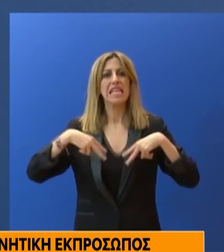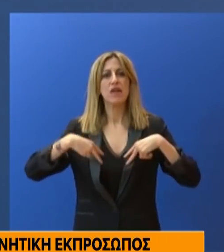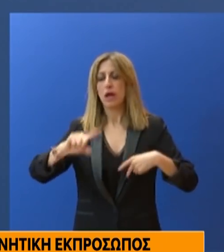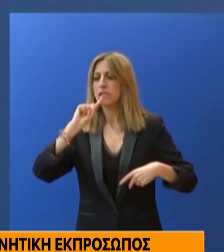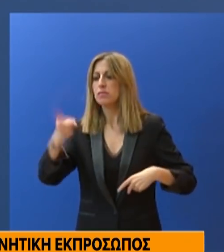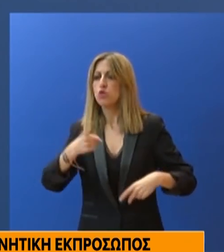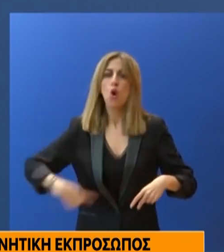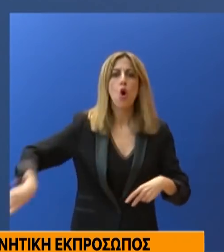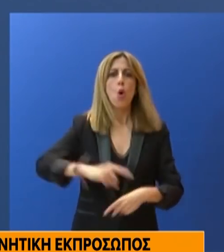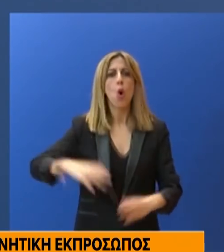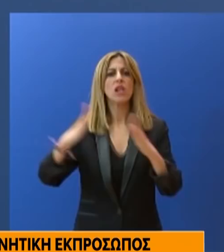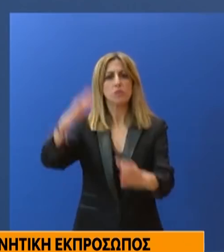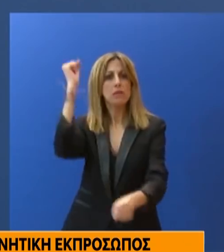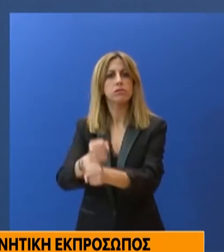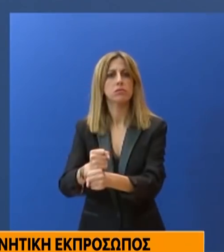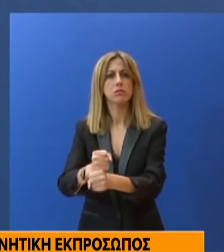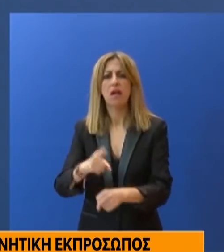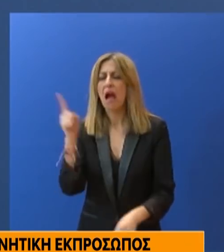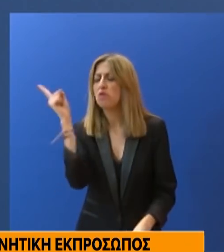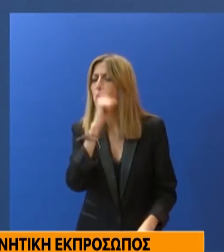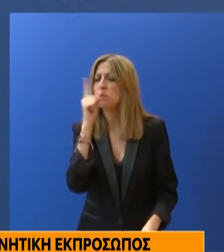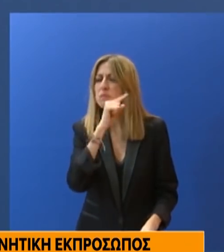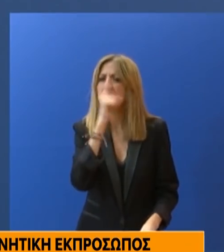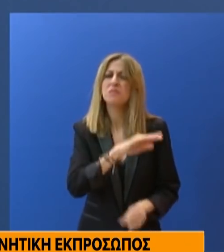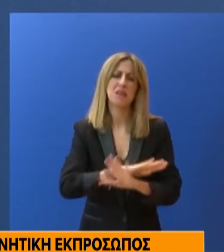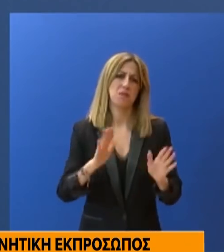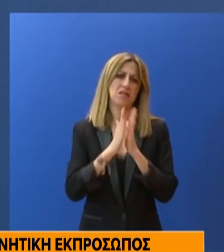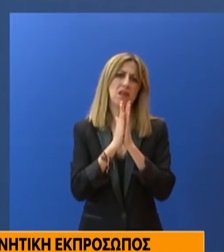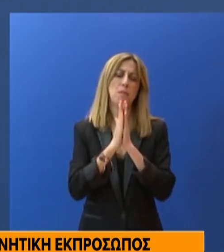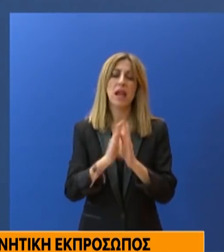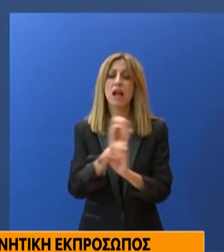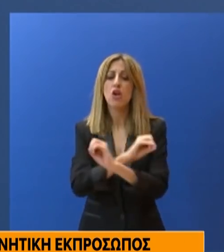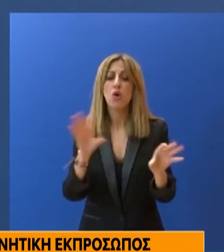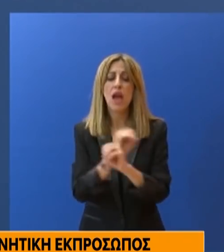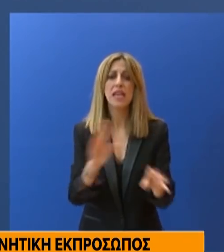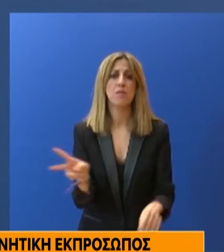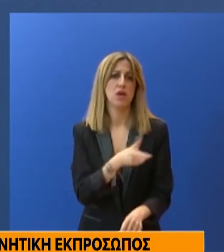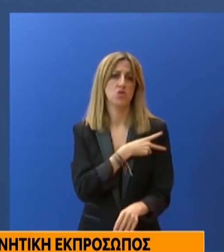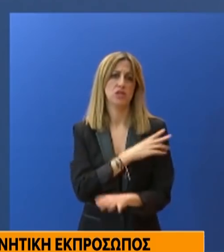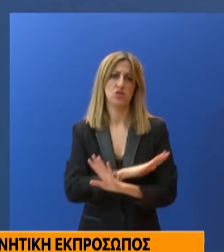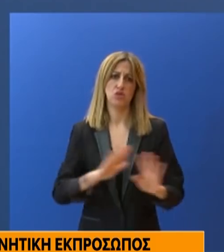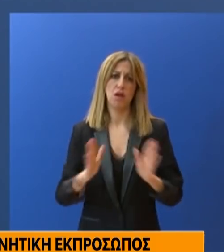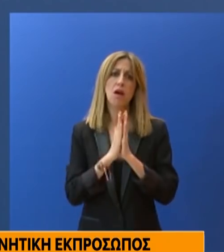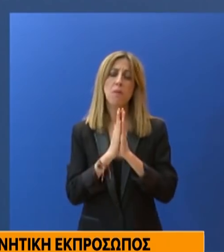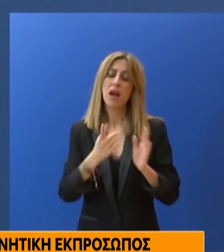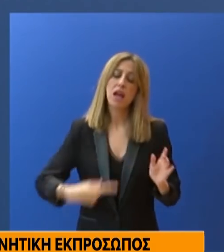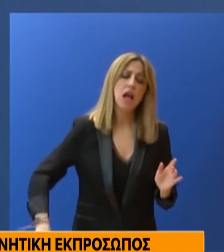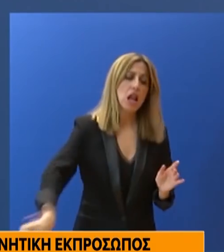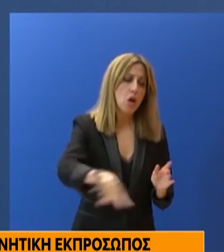συνιστούν παραπληροφόρηση. Δεν ανταποκρίνονται στην πραγματικότητα. Αυτές τις ώρες ας επικρατήσει η ψυχραιμία.